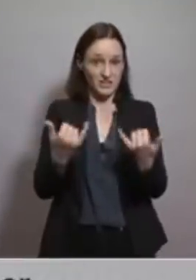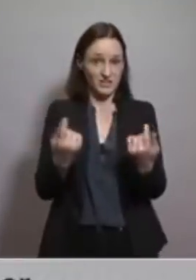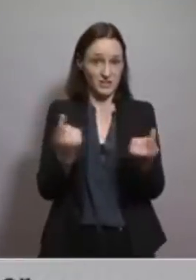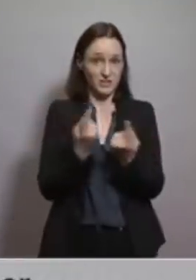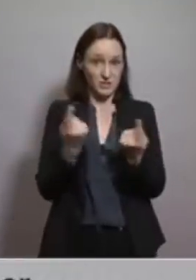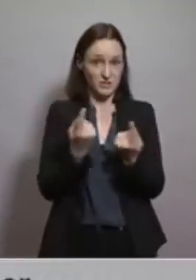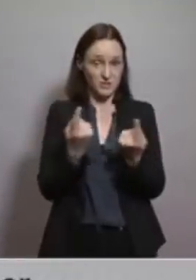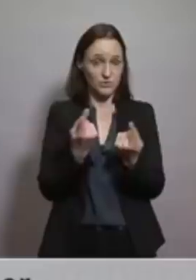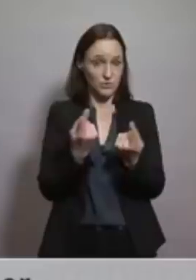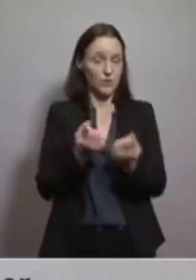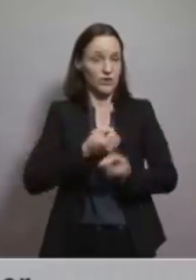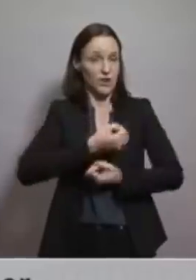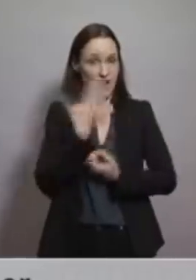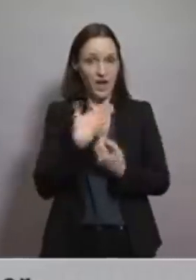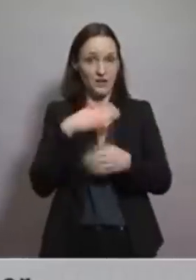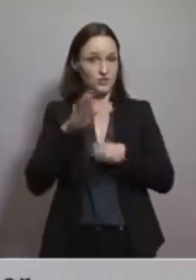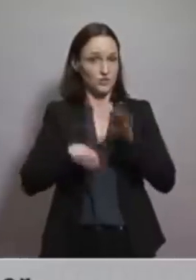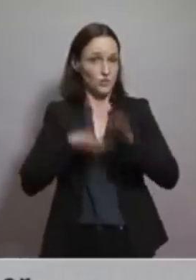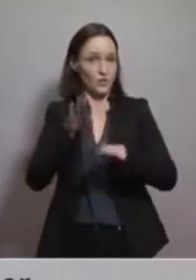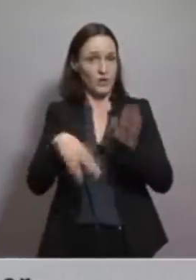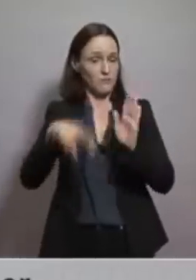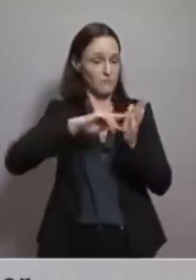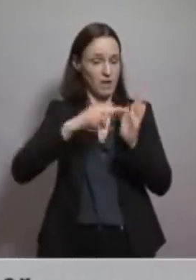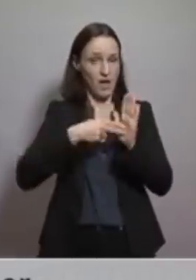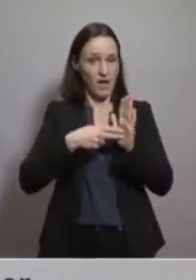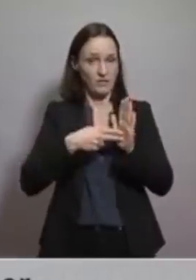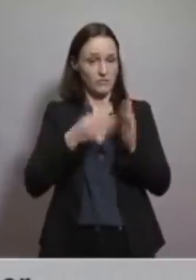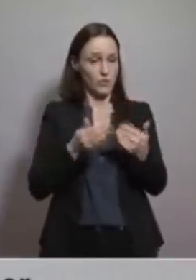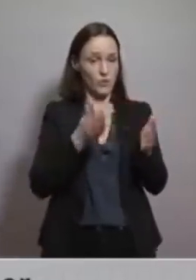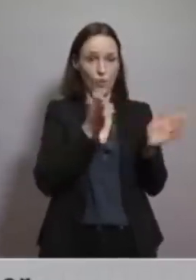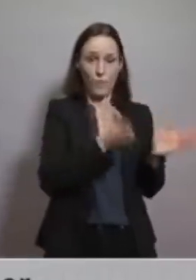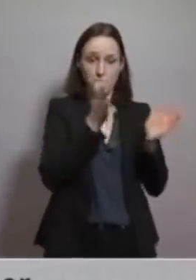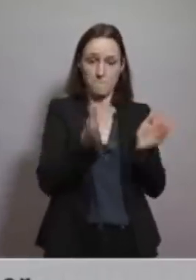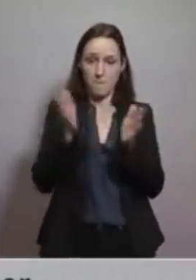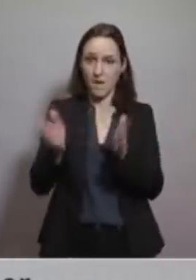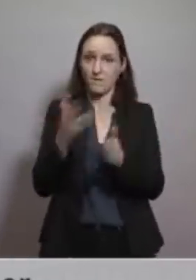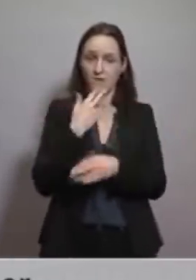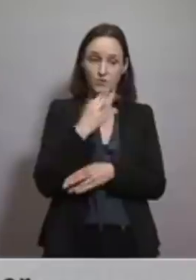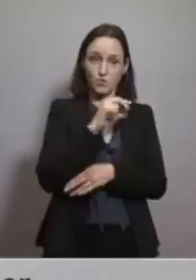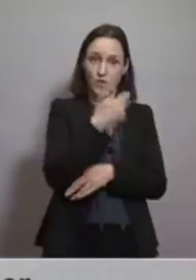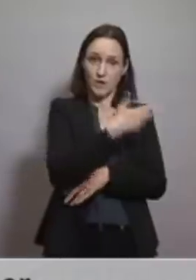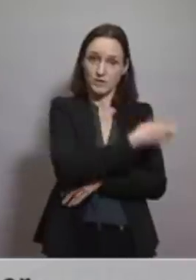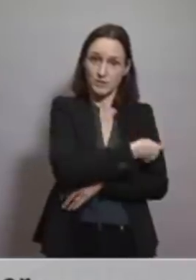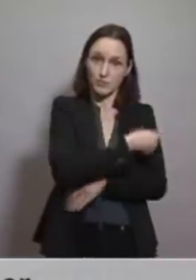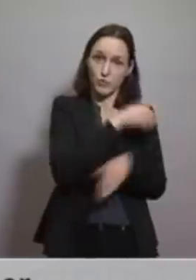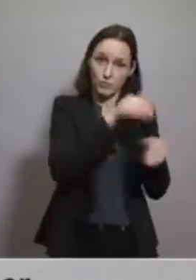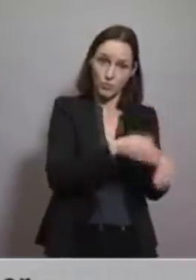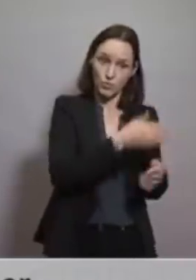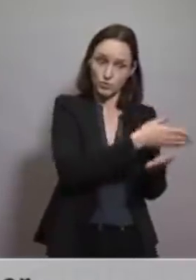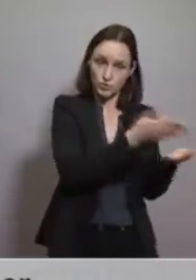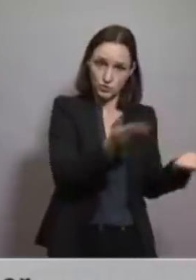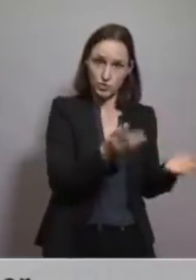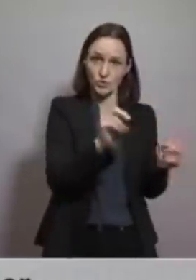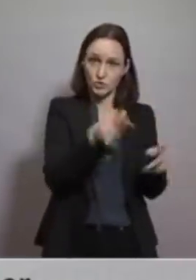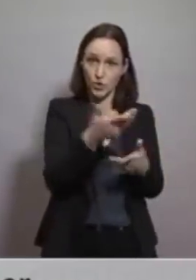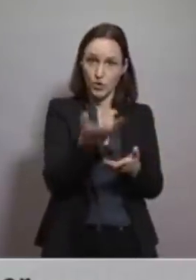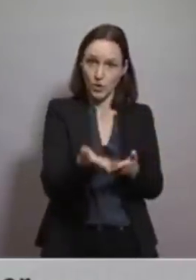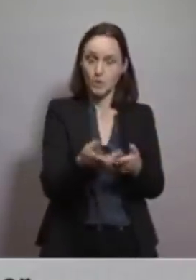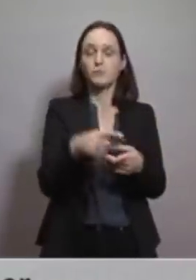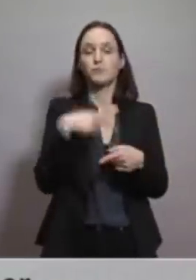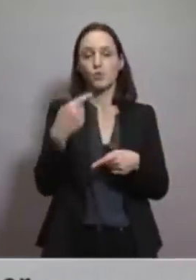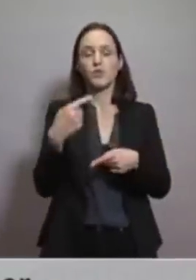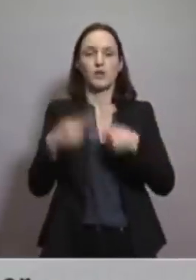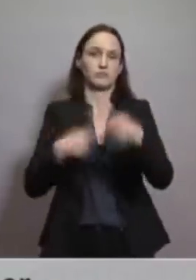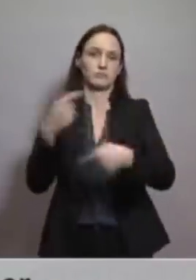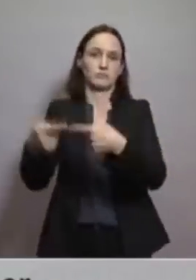klar definierten Stufenplan für Gruppen, die jetzt zuerst geimpft werden müssen und zuerst geimpft werden sollen. Und